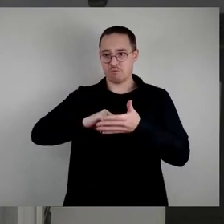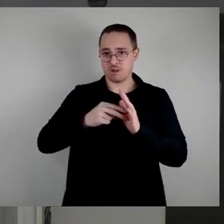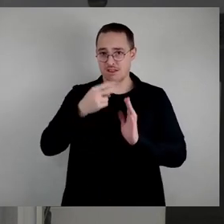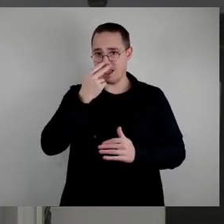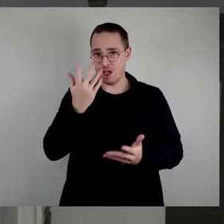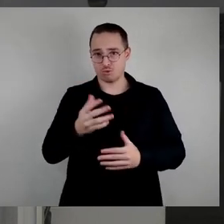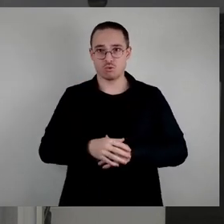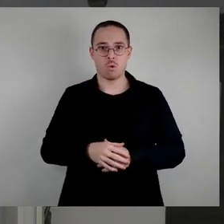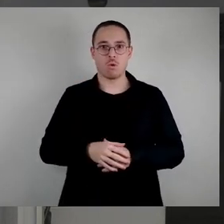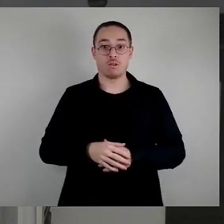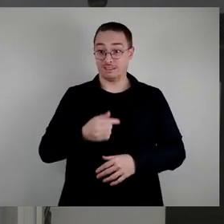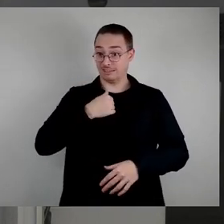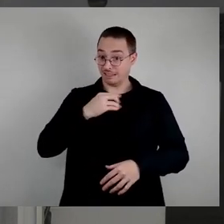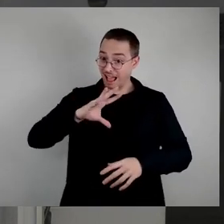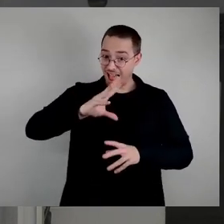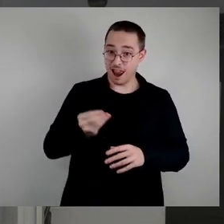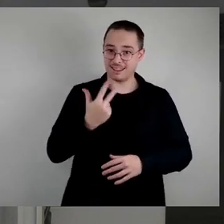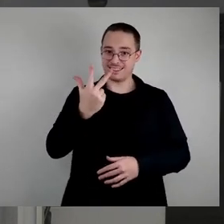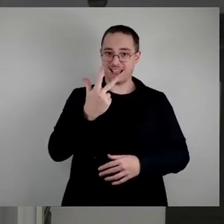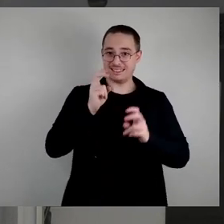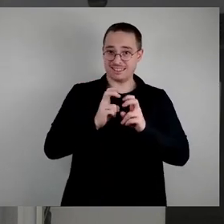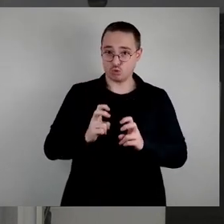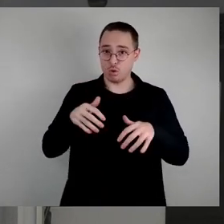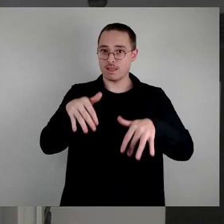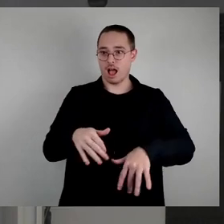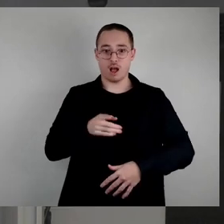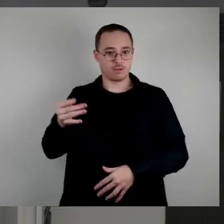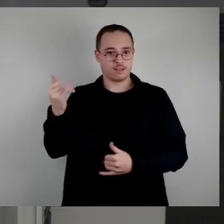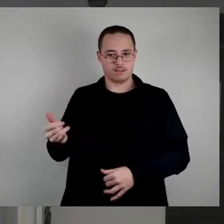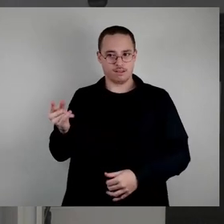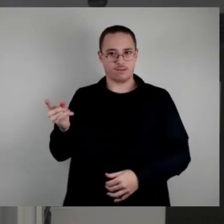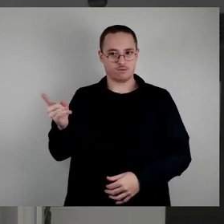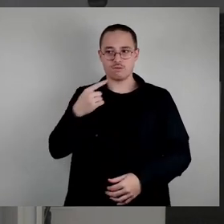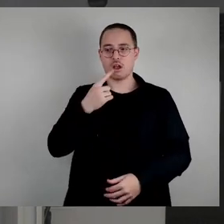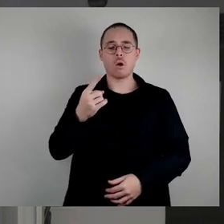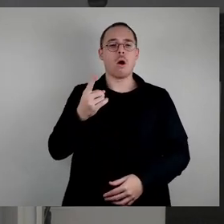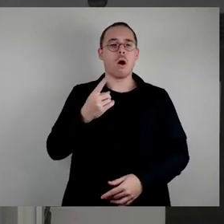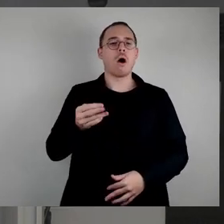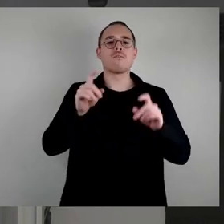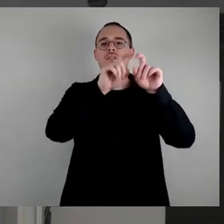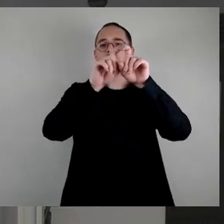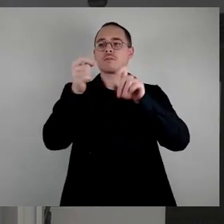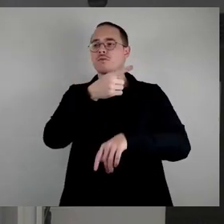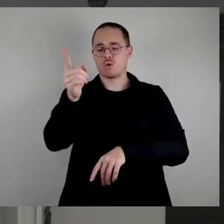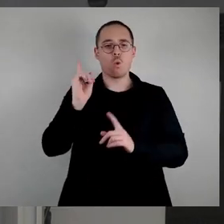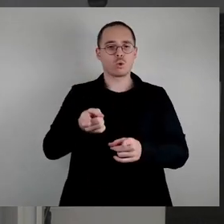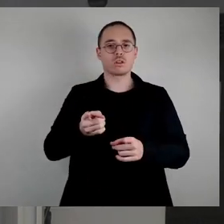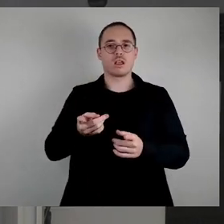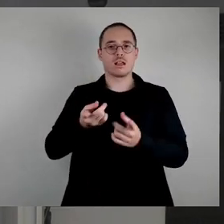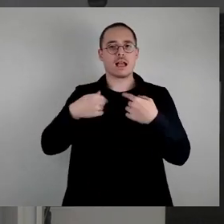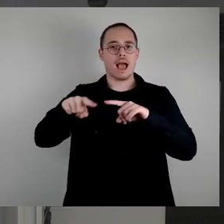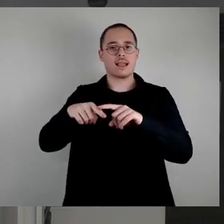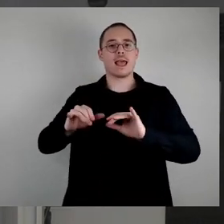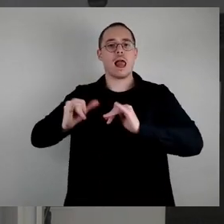Ich war dort, alle drei Sitzungen habe ich mitgemacht. Es einfach nur eine Lüge, dass Sie sagen würden, dass die Kälterer und der Kreiselternrat sich da alle dahinter versammelt hätten. Es stimmt einfach nicht.